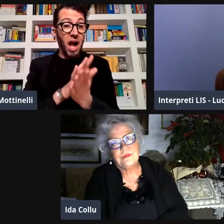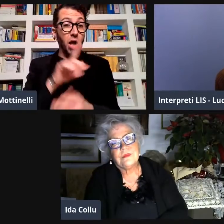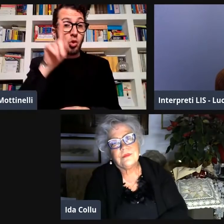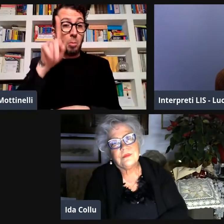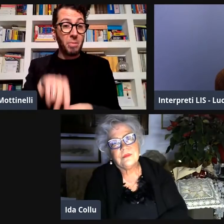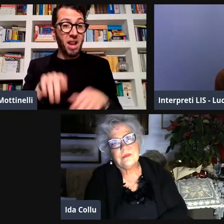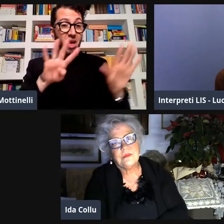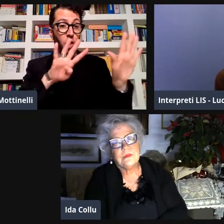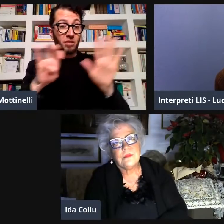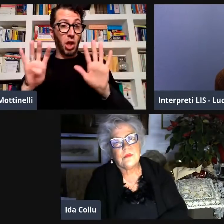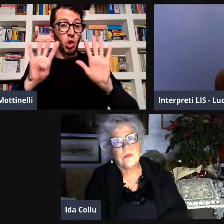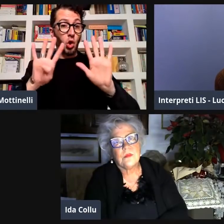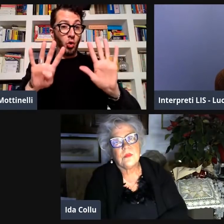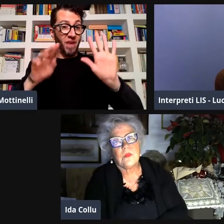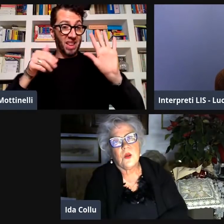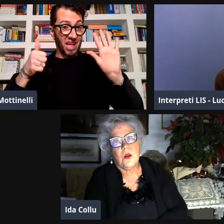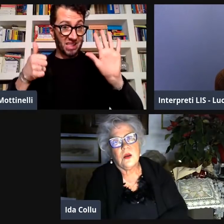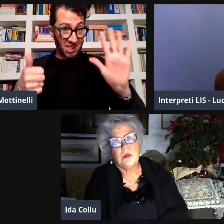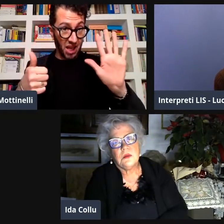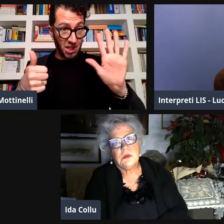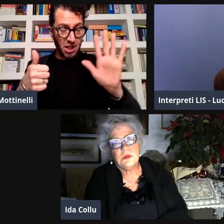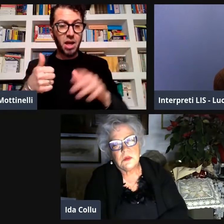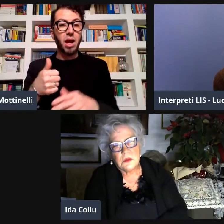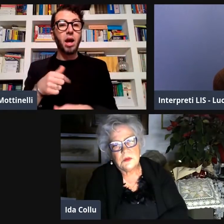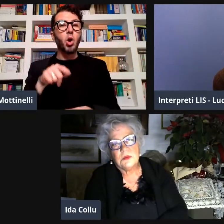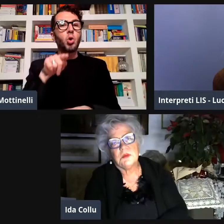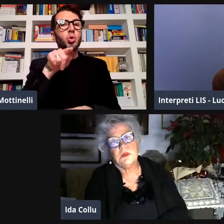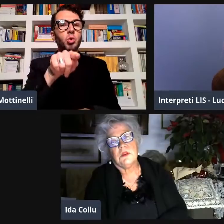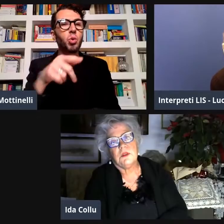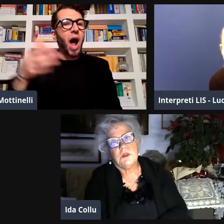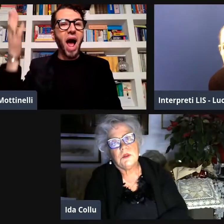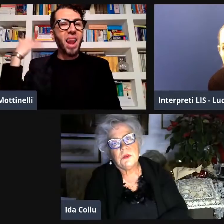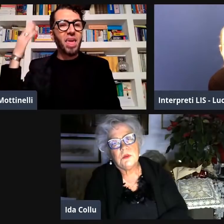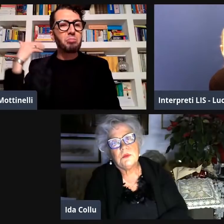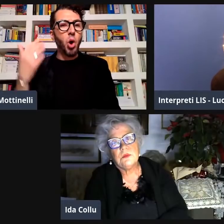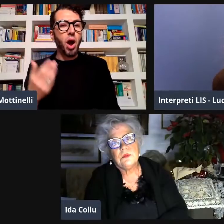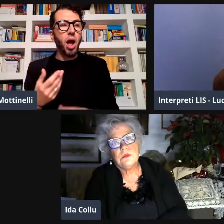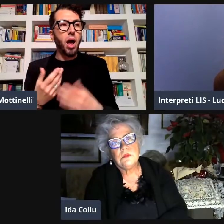questo è stato pubblicato nel 1996